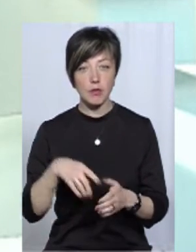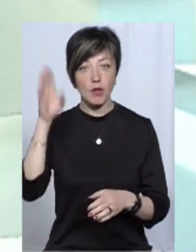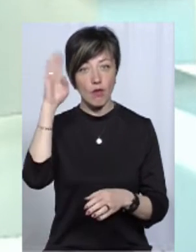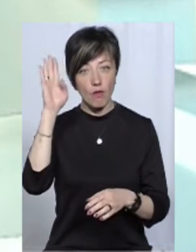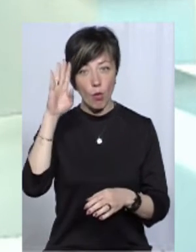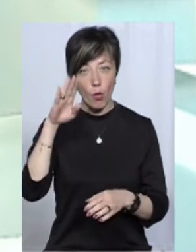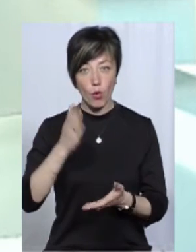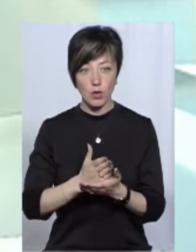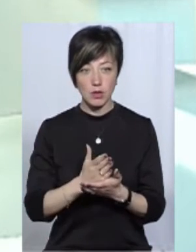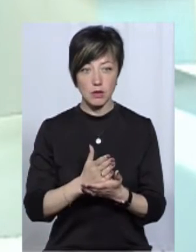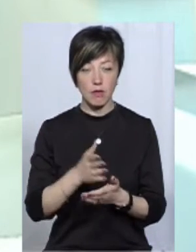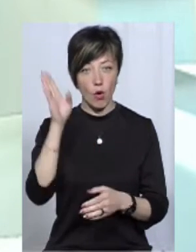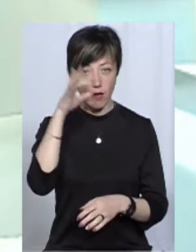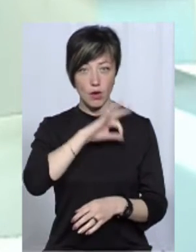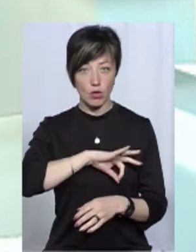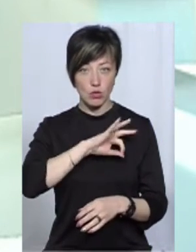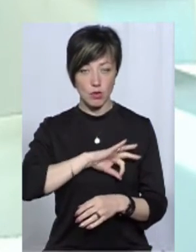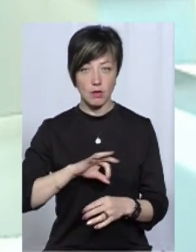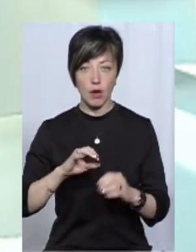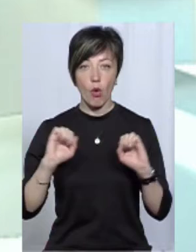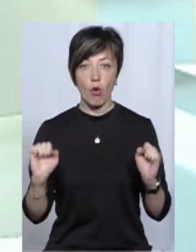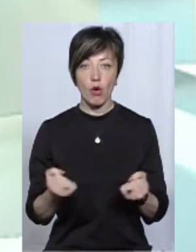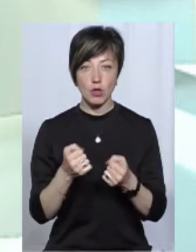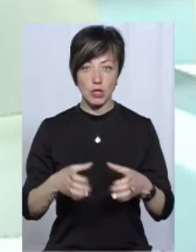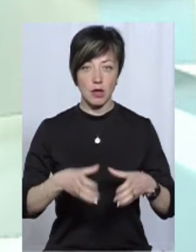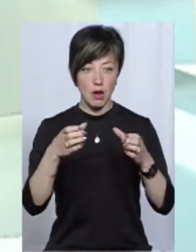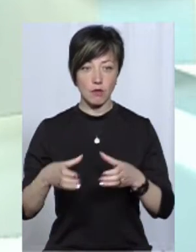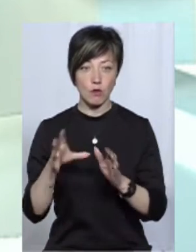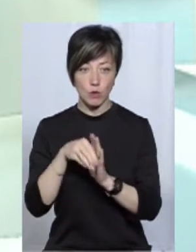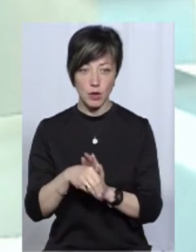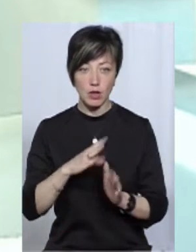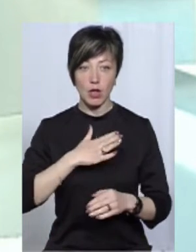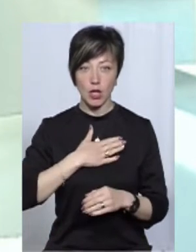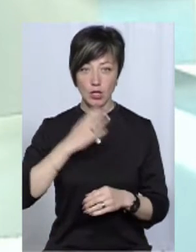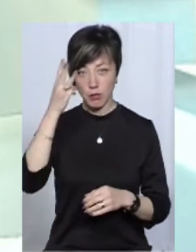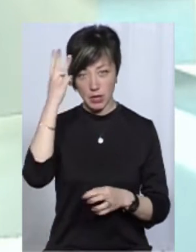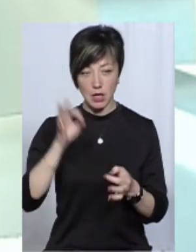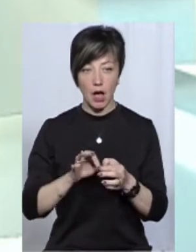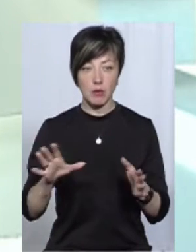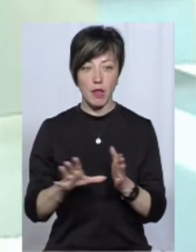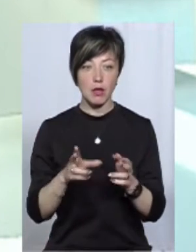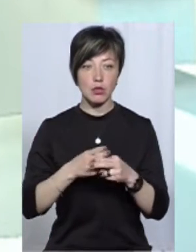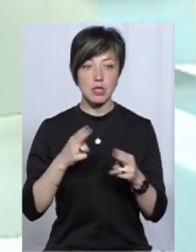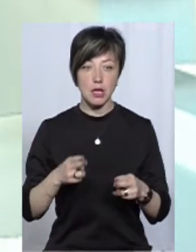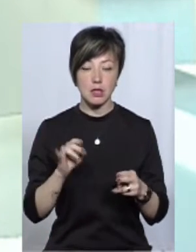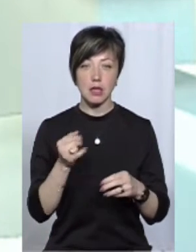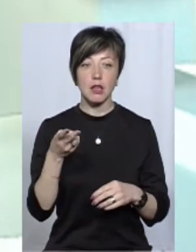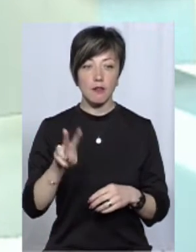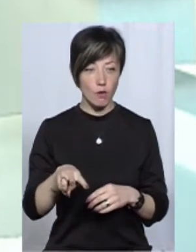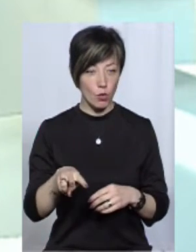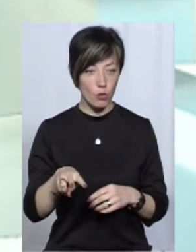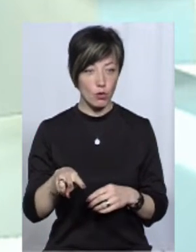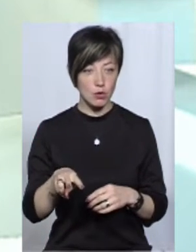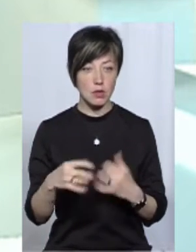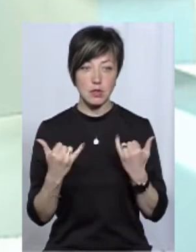водність, тому що вода використовується для охолодження реакторів, в тому числі і на нашій Хмельницькій атомній електростанції, на двох,